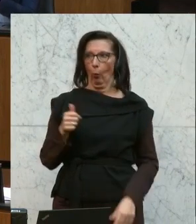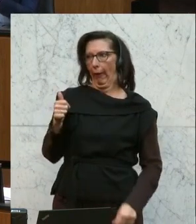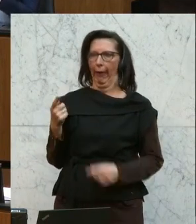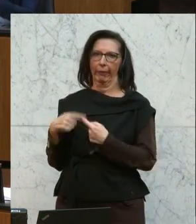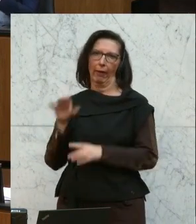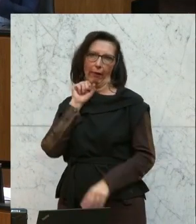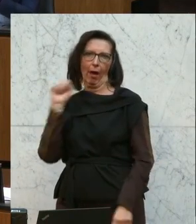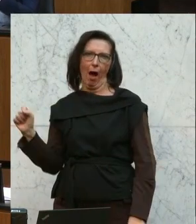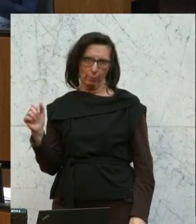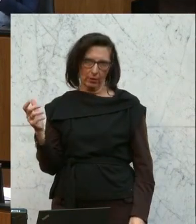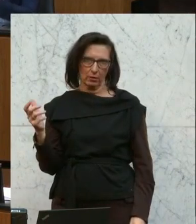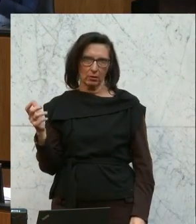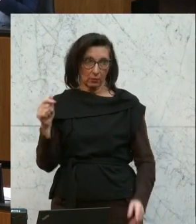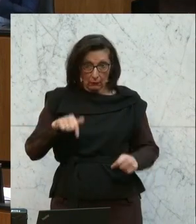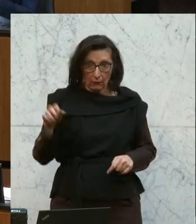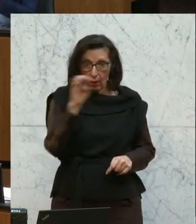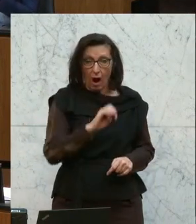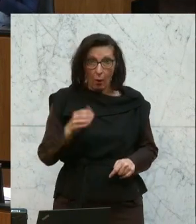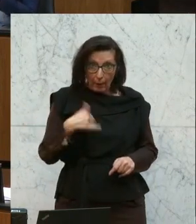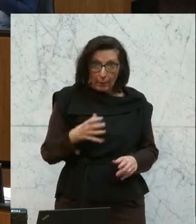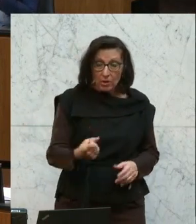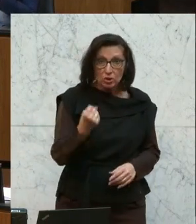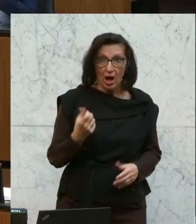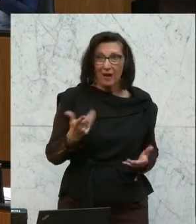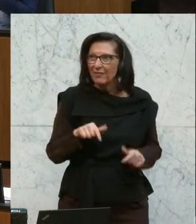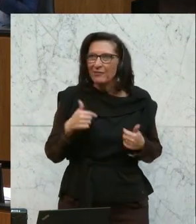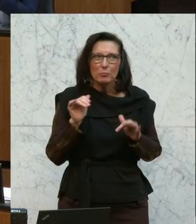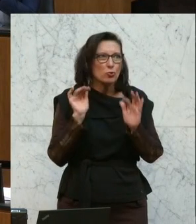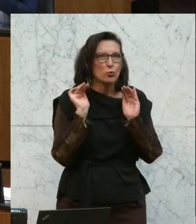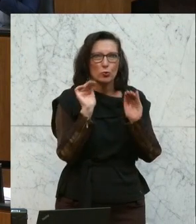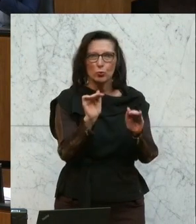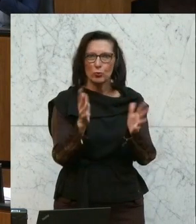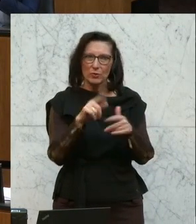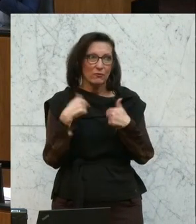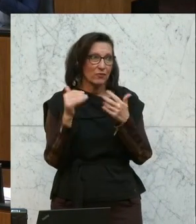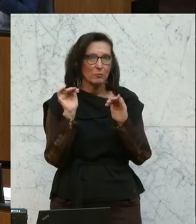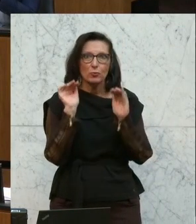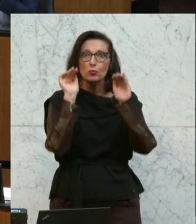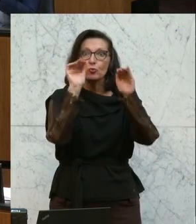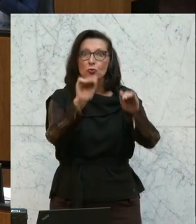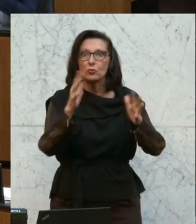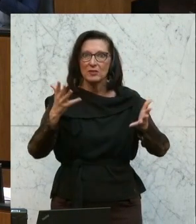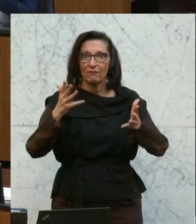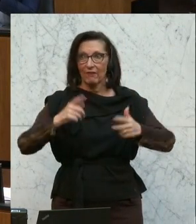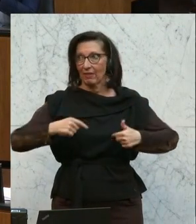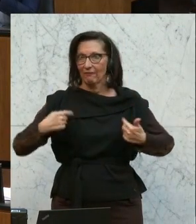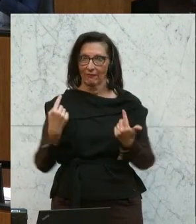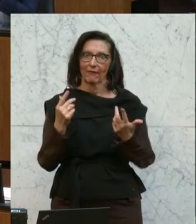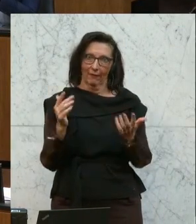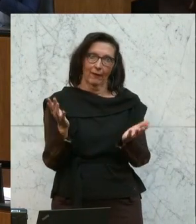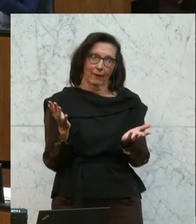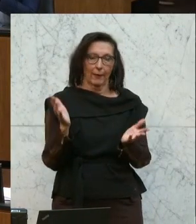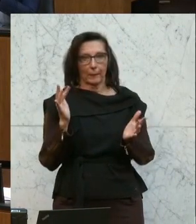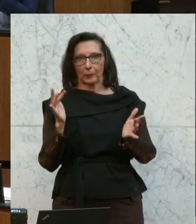Unsere Stärke in Europa, wir müssen uns, müssen wir schützen. Wir müssen uns besser dort schützen, wo wir angreifbar sind. Und das heißt natürlich